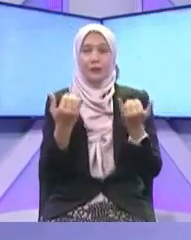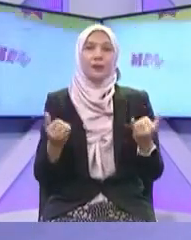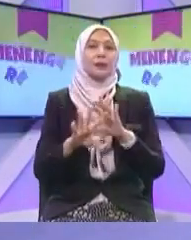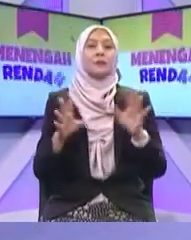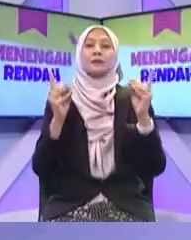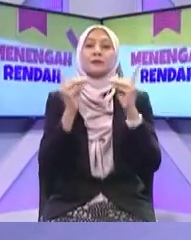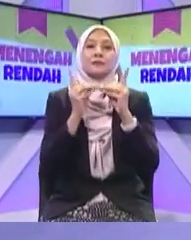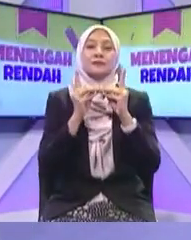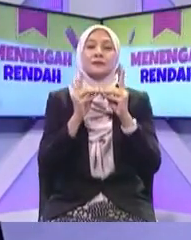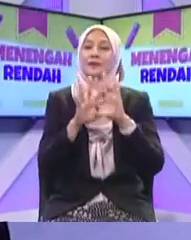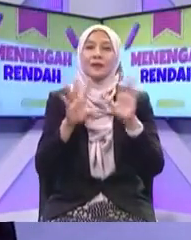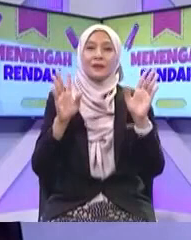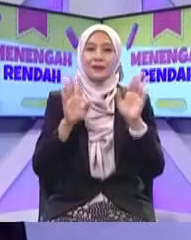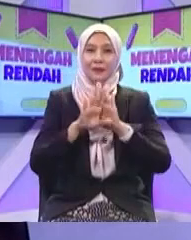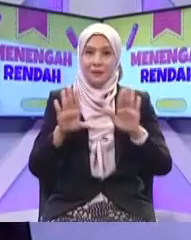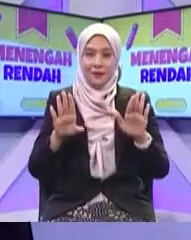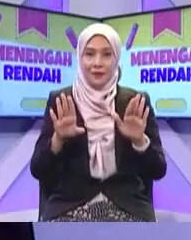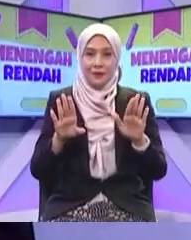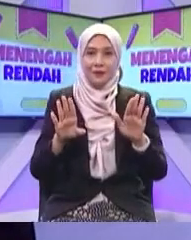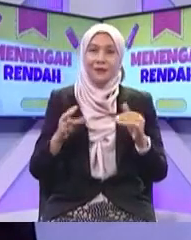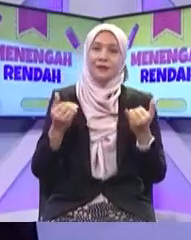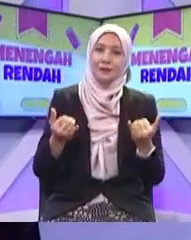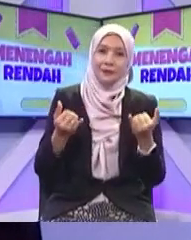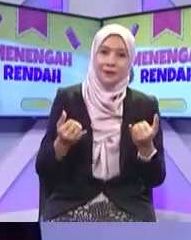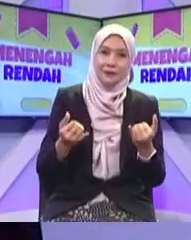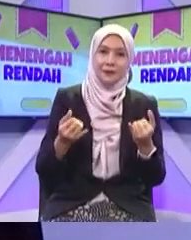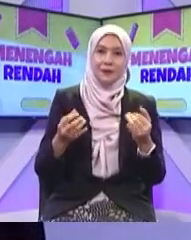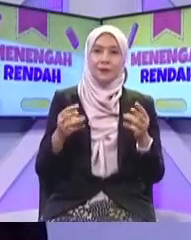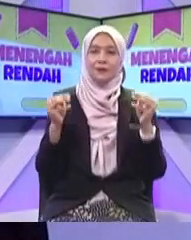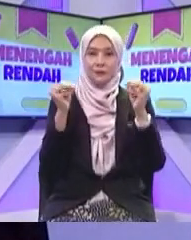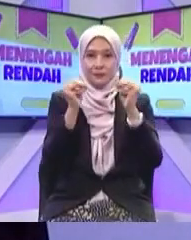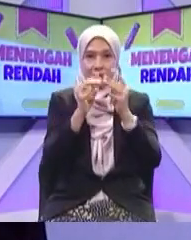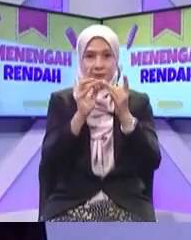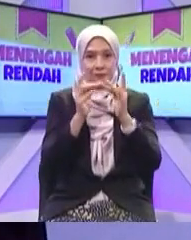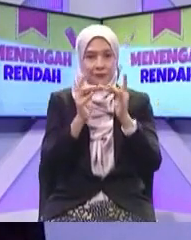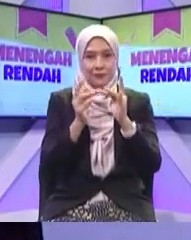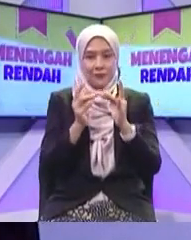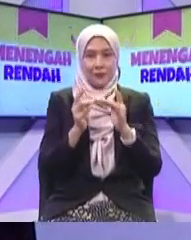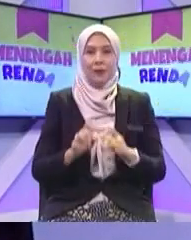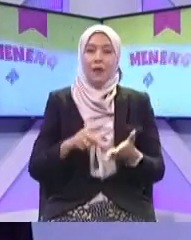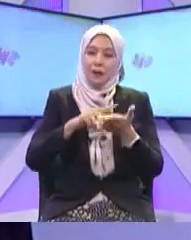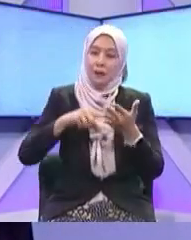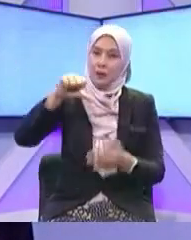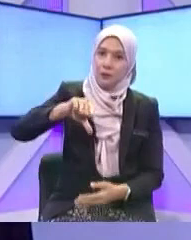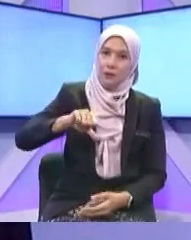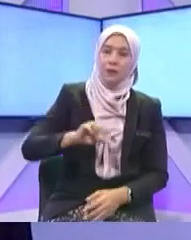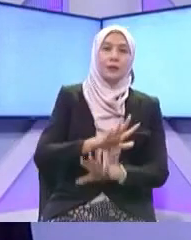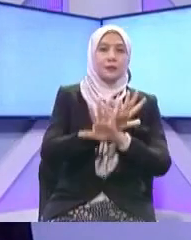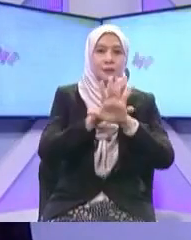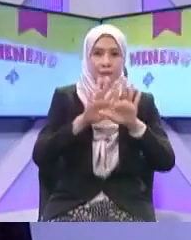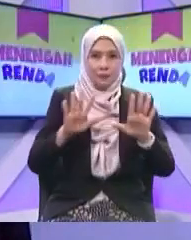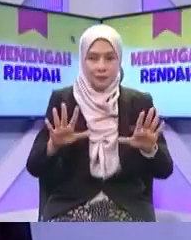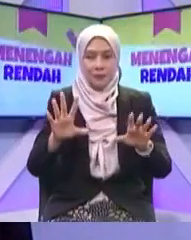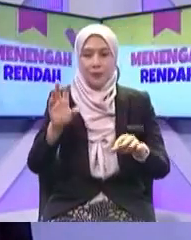dalam talian dalam talian iaitu yang positif yang negatif kita kena elakkan jangan sebarkan maklumat